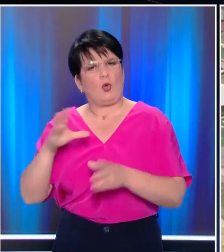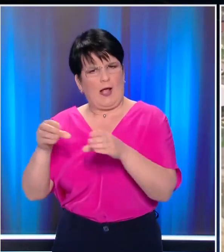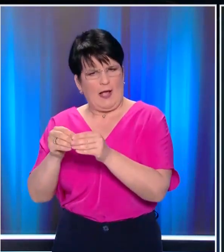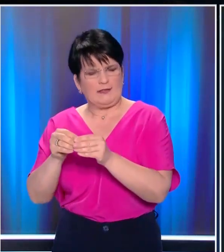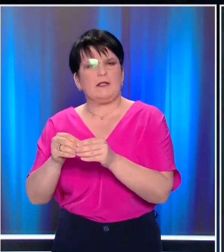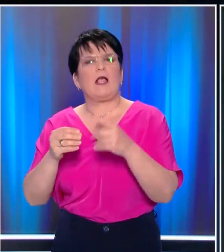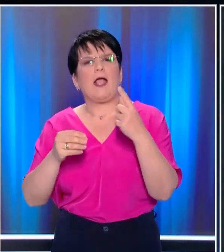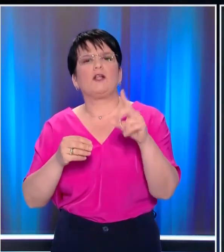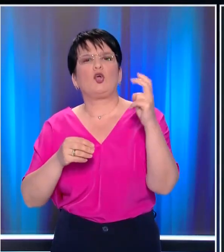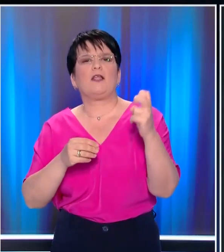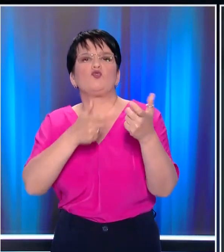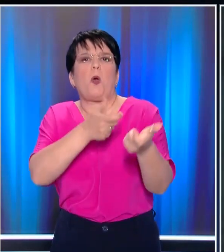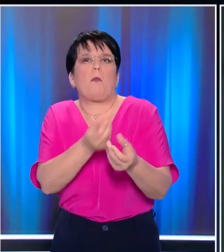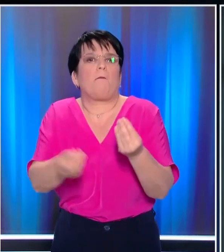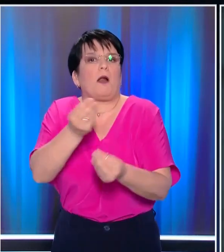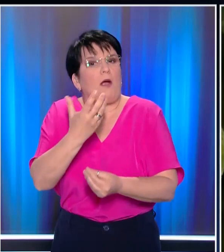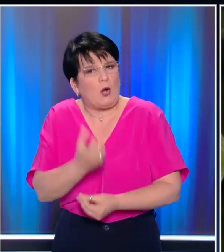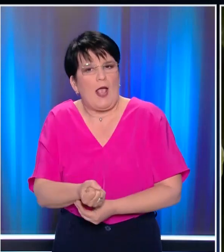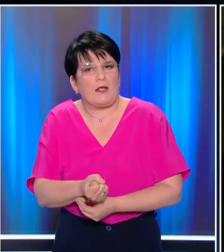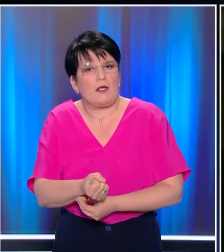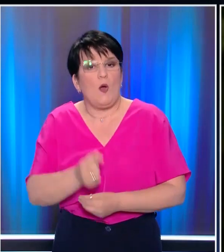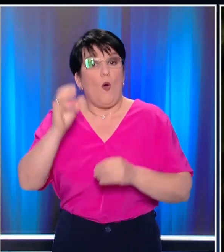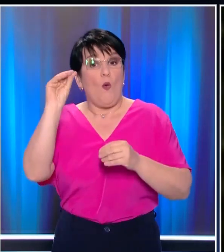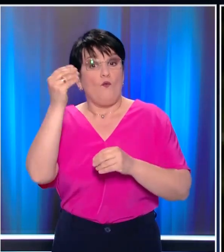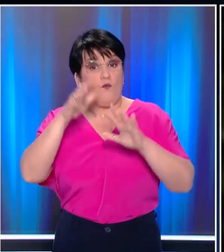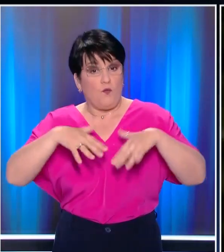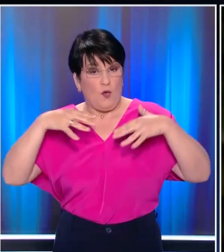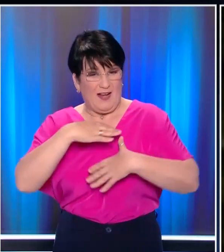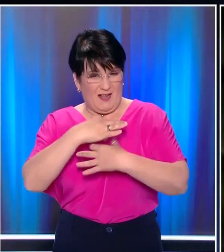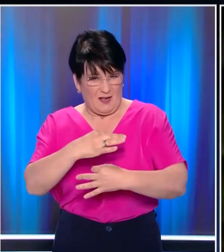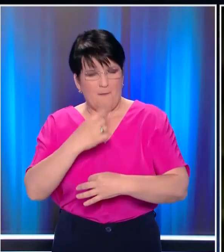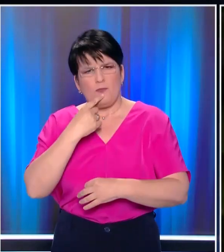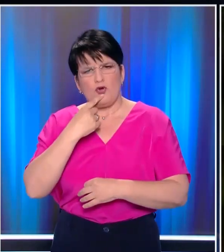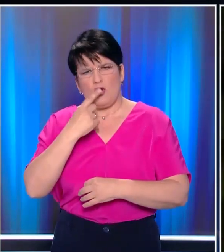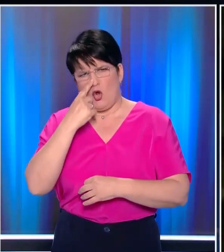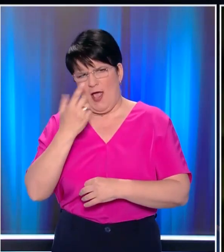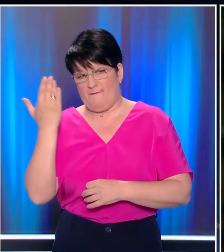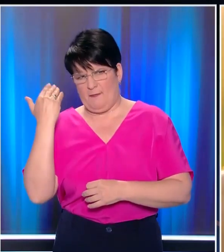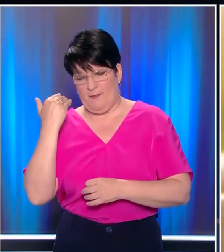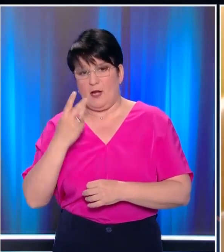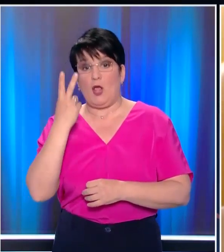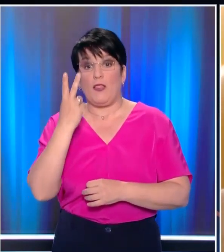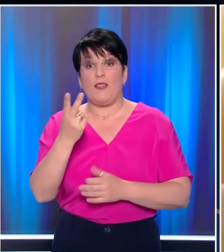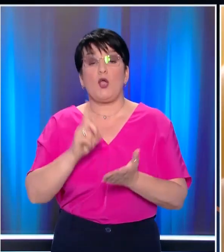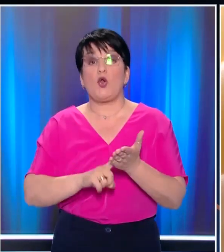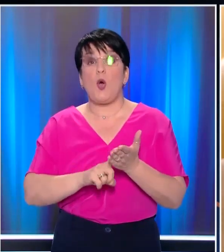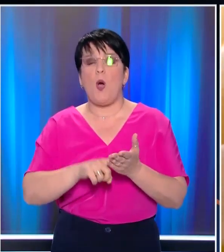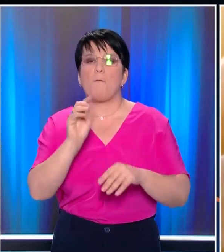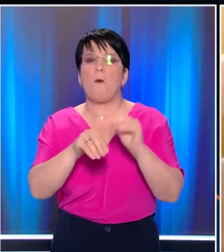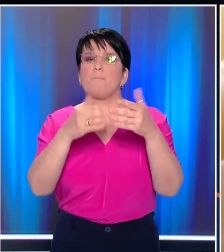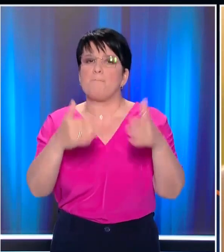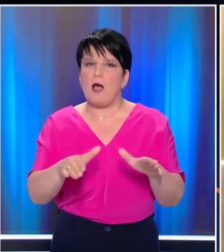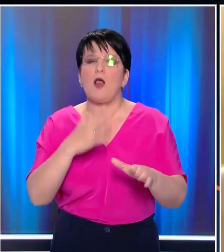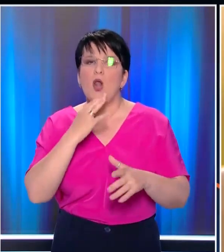κατοίκους Στη Βουλή των Αντιπροσώπων που ελέγχουν οι Δημοκρατικοί έχουν ψηφιστεί τον περασμένο Νοέμβριο Δύο νομοθετικές παρεμβάσεις για την